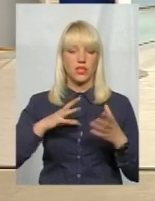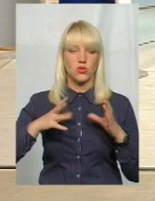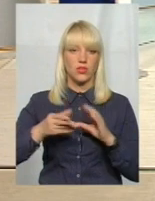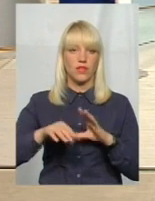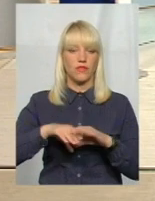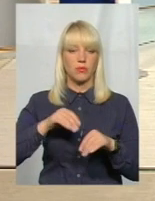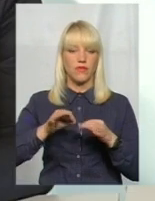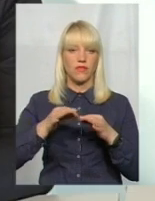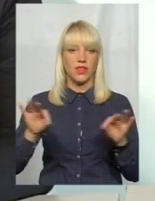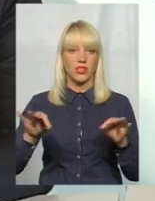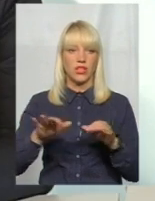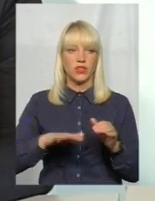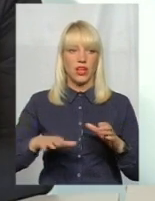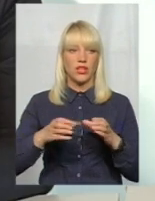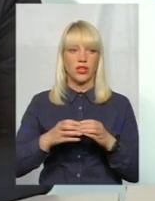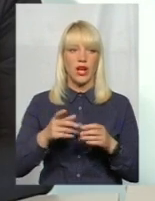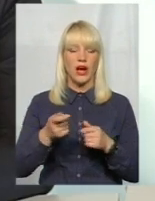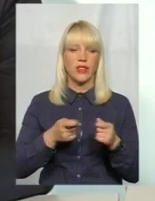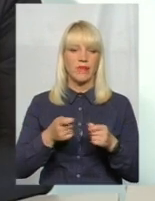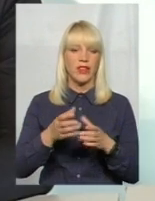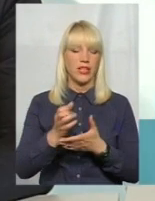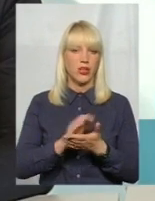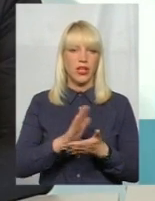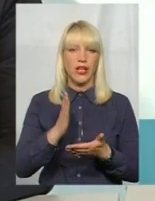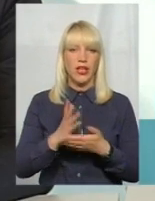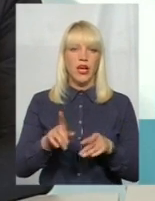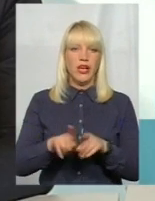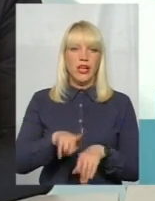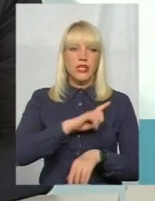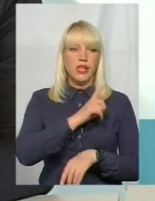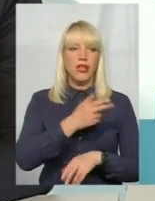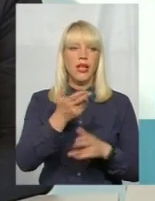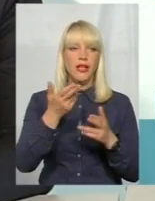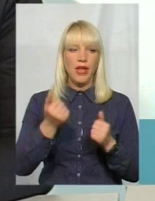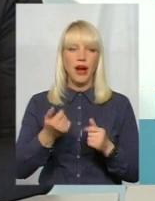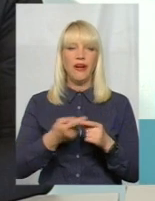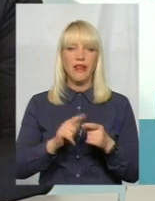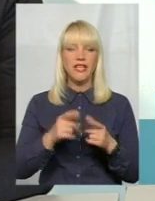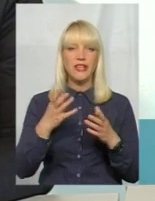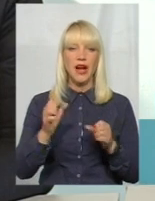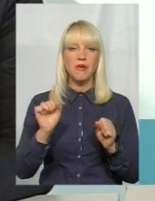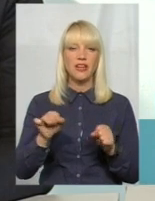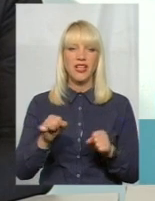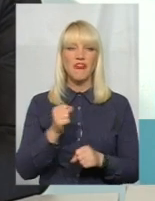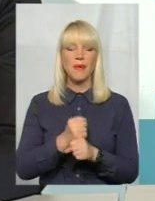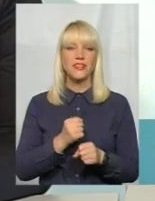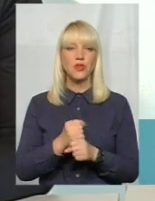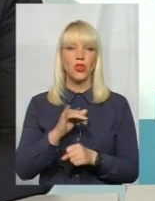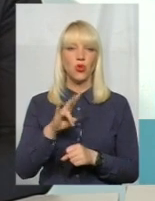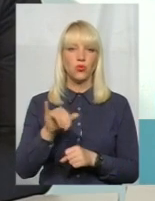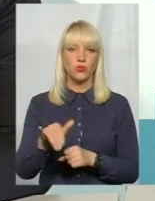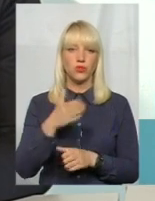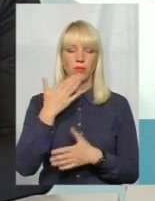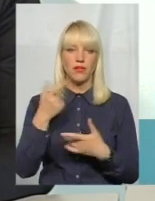територіальних громадах. Адмінресурс вже не є настільки сильним. Тобто, так, він ще, можливо, працює, але він не має такої